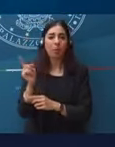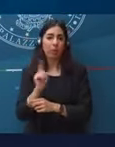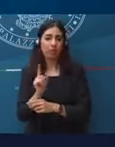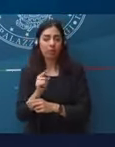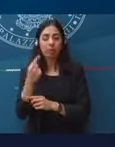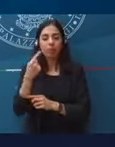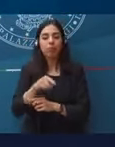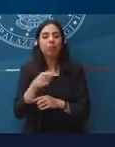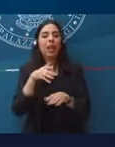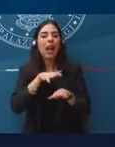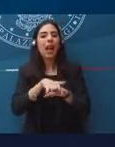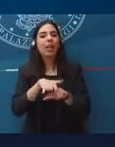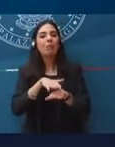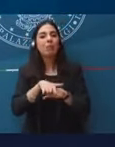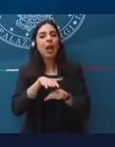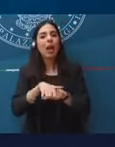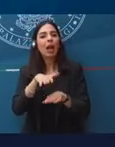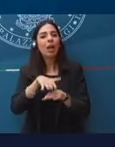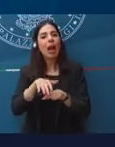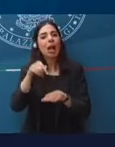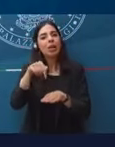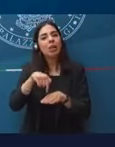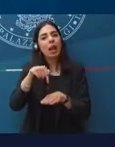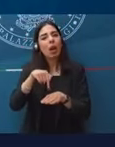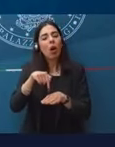'esperienza abbastanza, come dire,